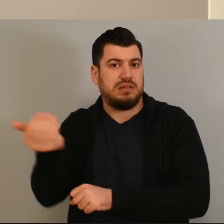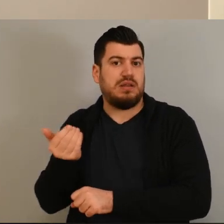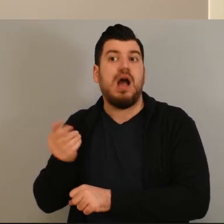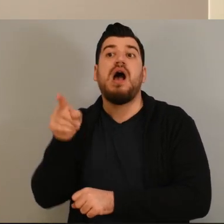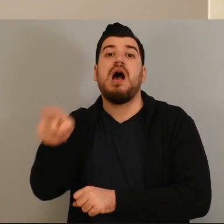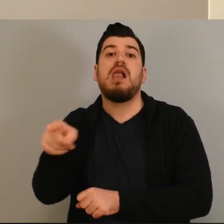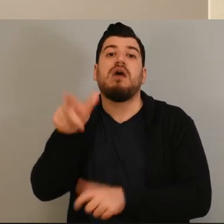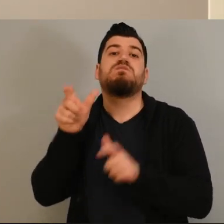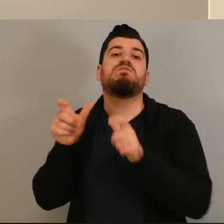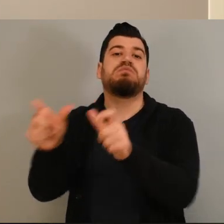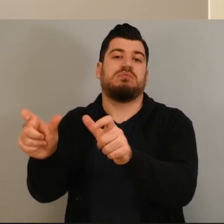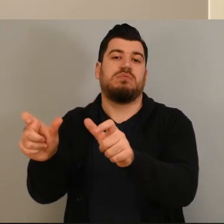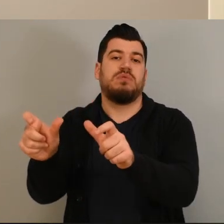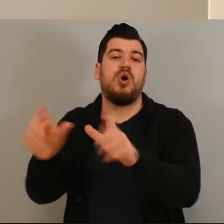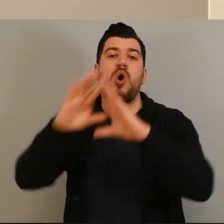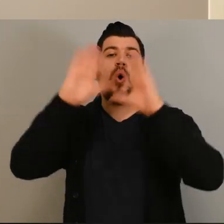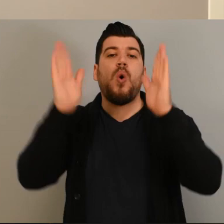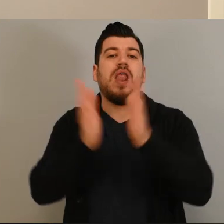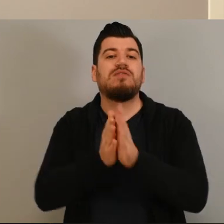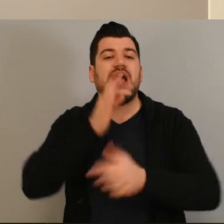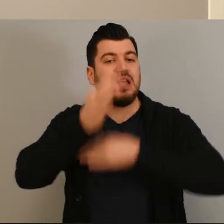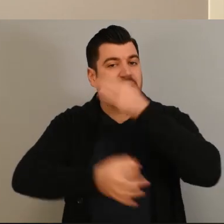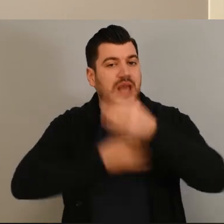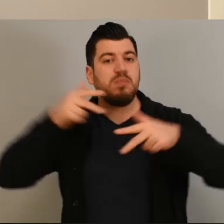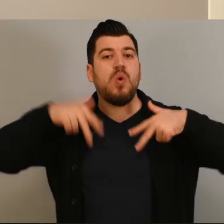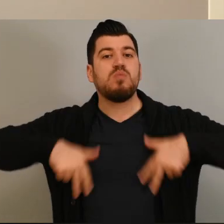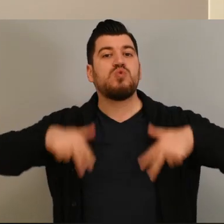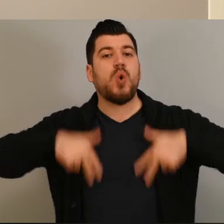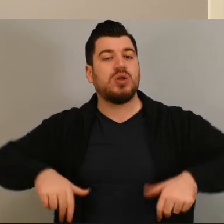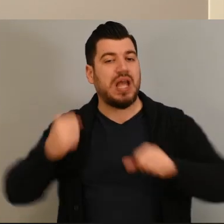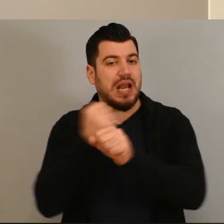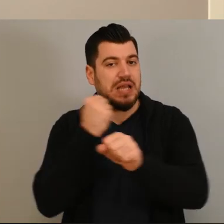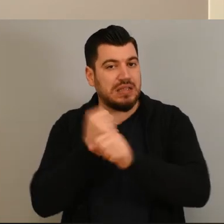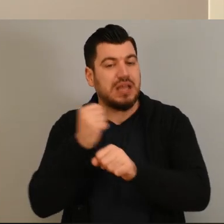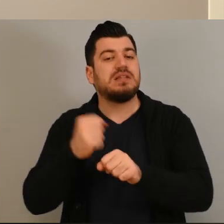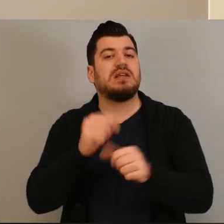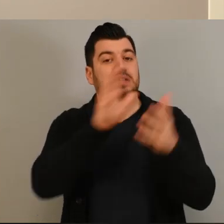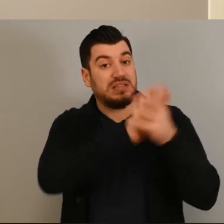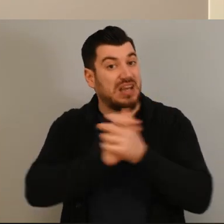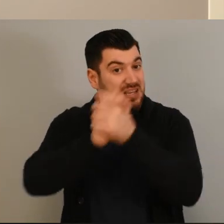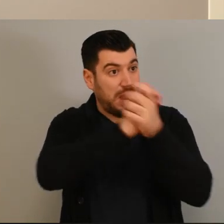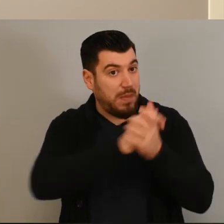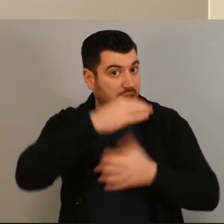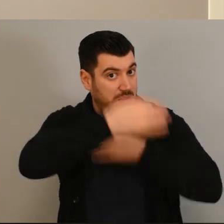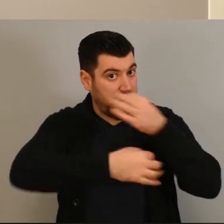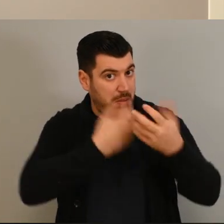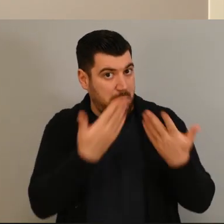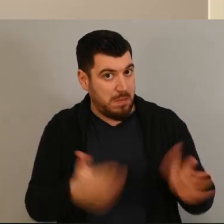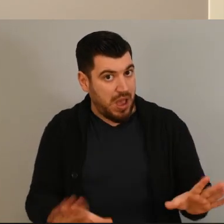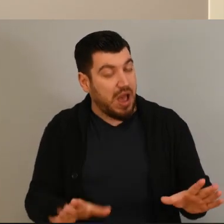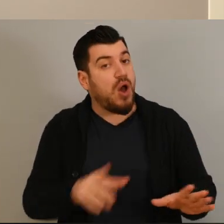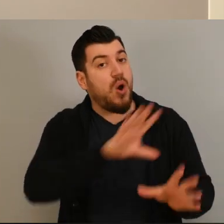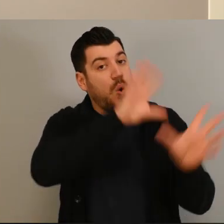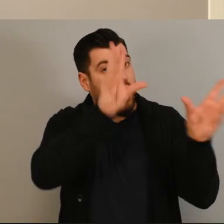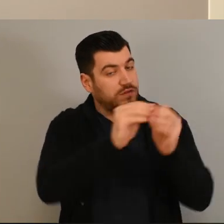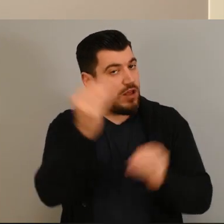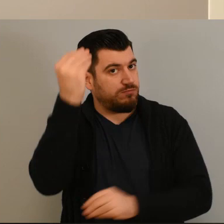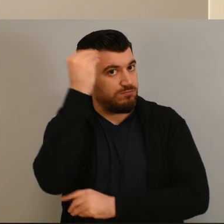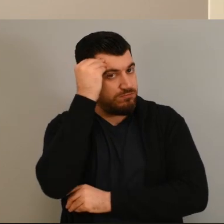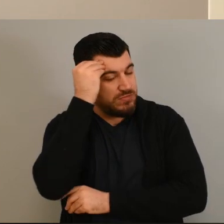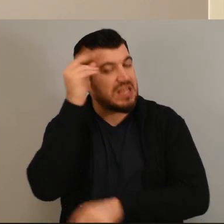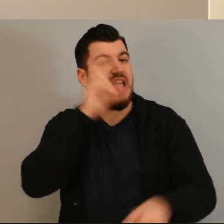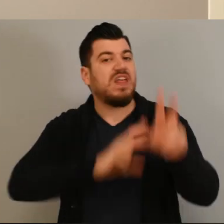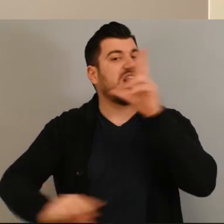πρόσφατα. Όλα αυτά, όπως είπε ο Υπουργός Εργασίας στην Εθνική Συνομοσπονδία Ανθρώπων με Αναπηρία, θα